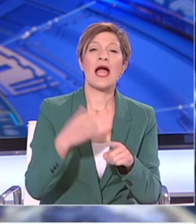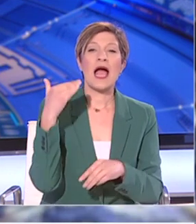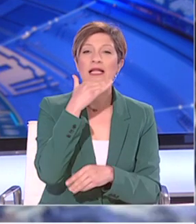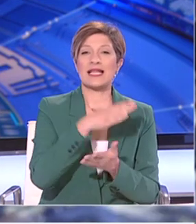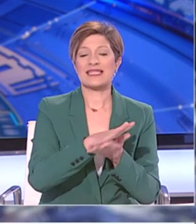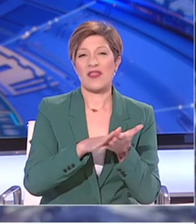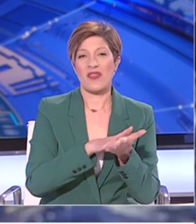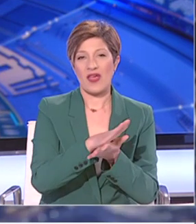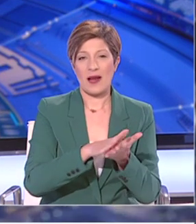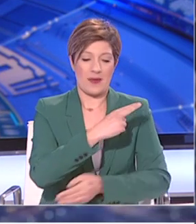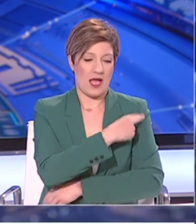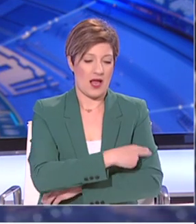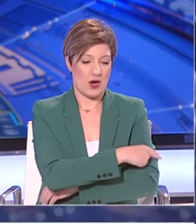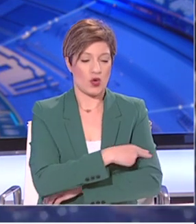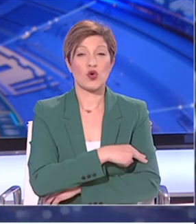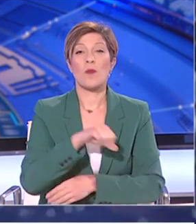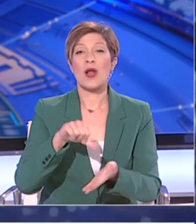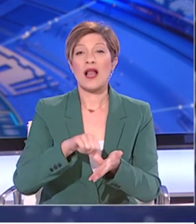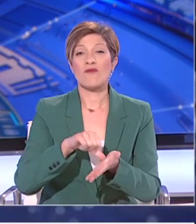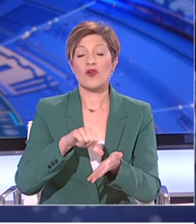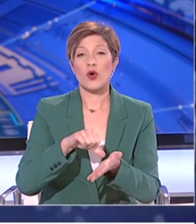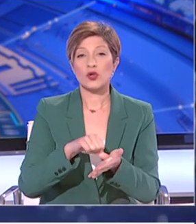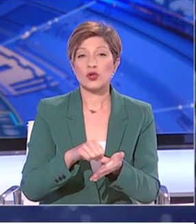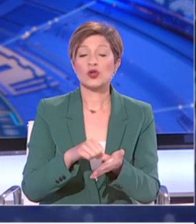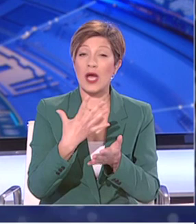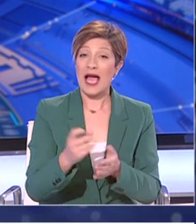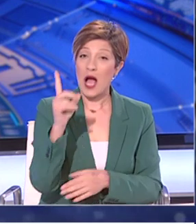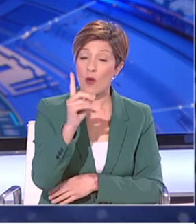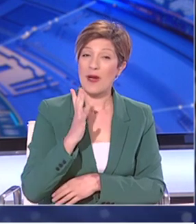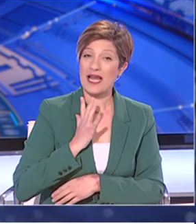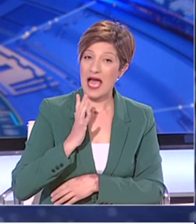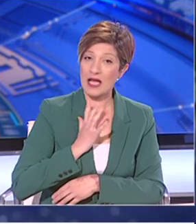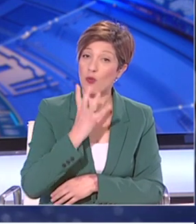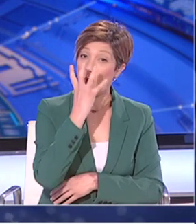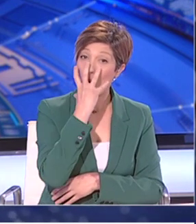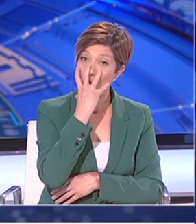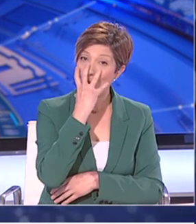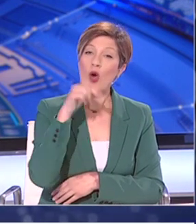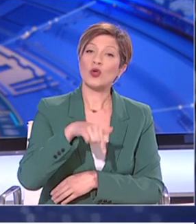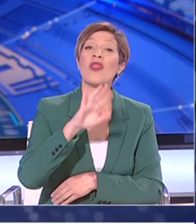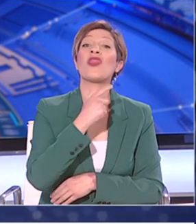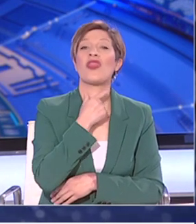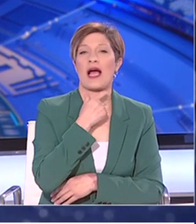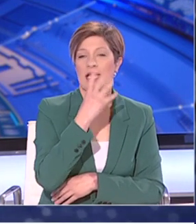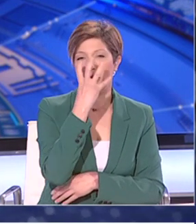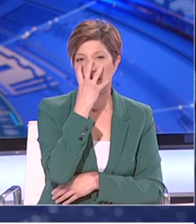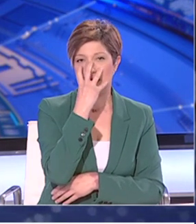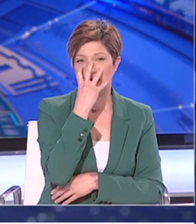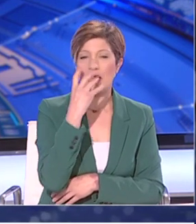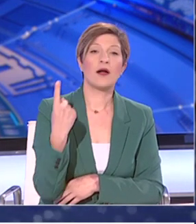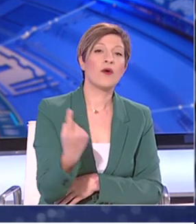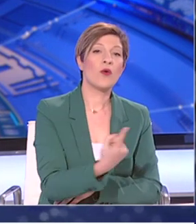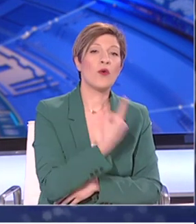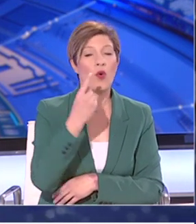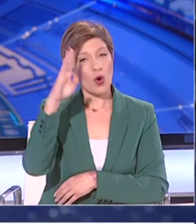εντατικής θεραπείας του Γενικού Νοσοκομείου Λευκοσίας, νοσηλεύεται ακόμα ένα άτομο που αποσωληνώθηκε σήμερα. Επιπλέον, σε όλα τα